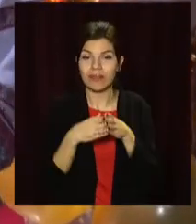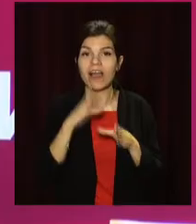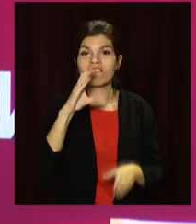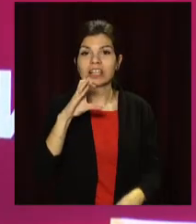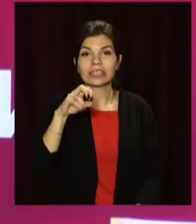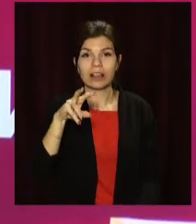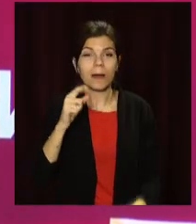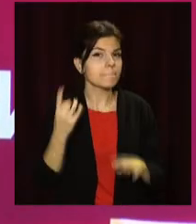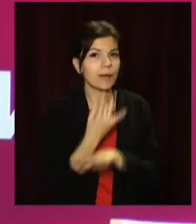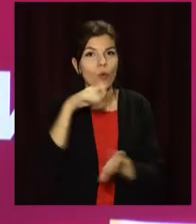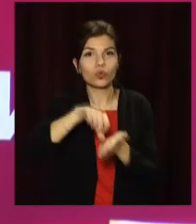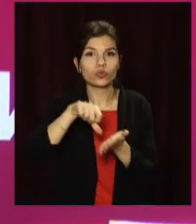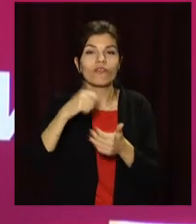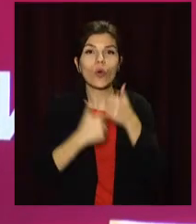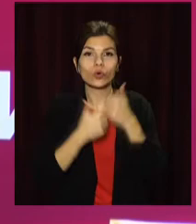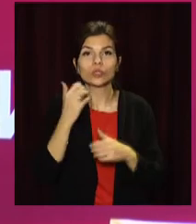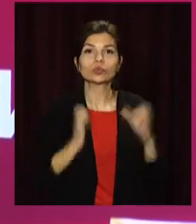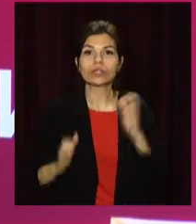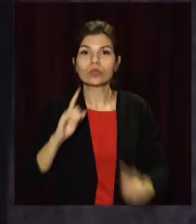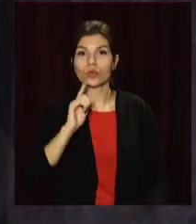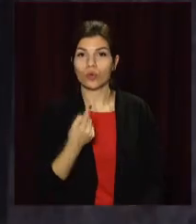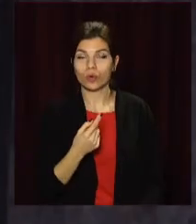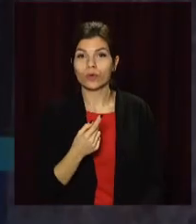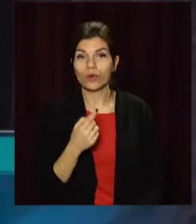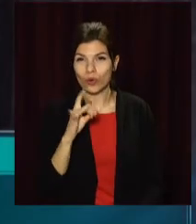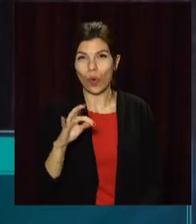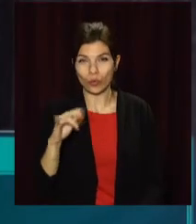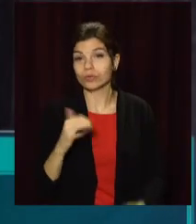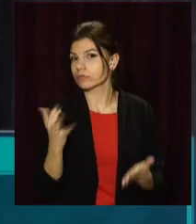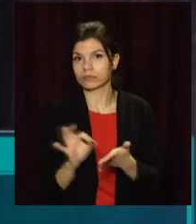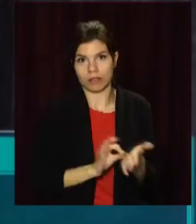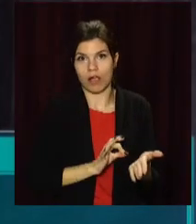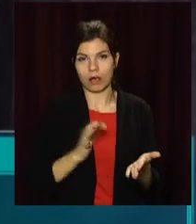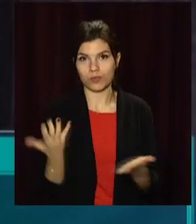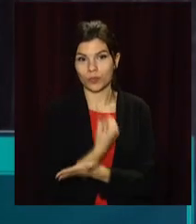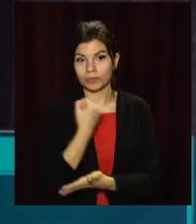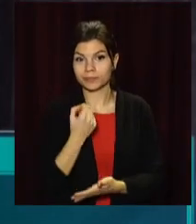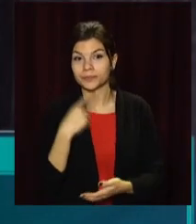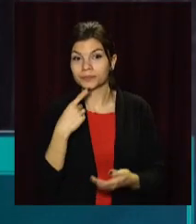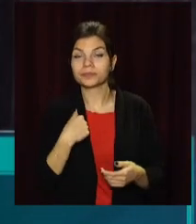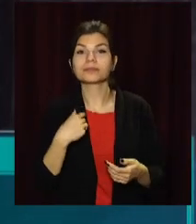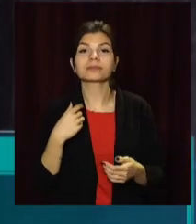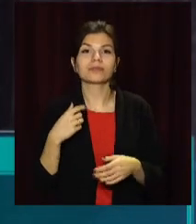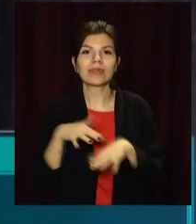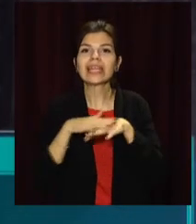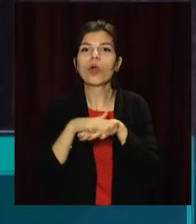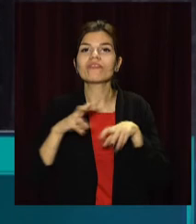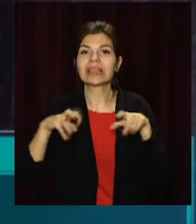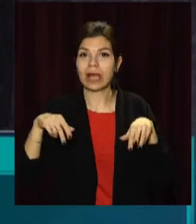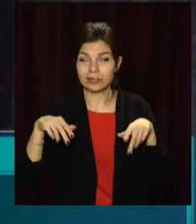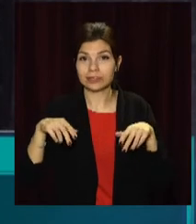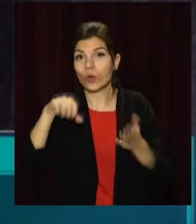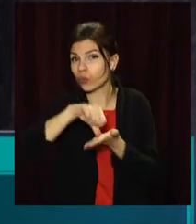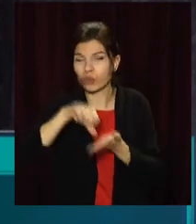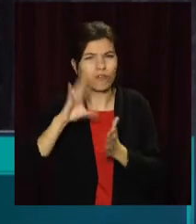участь у конкурсі «Студент року». І одразу перемога. Наш колектив, ансамбль народного танця «Веселка» приймав участь у різних конкурсах,